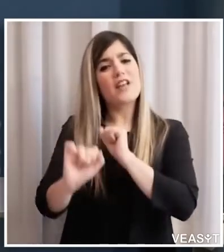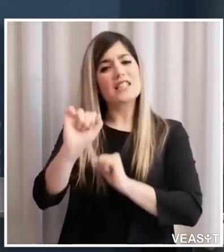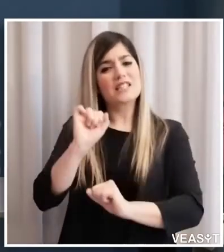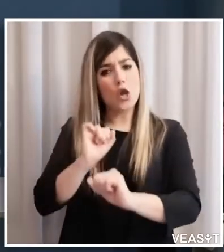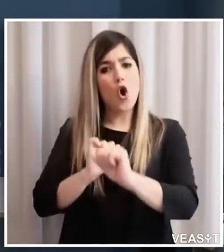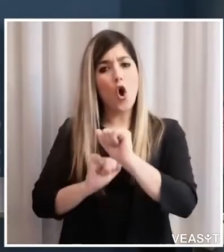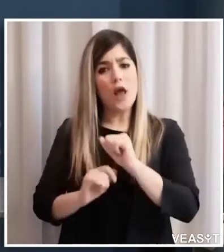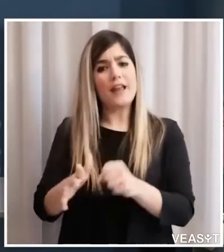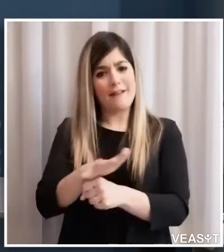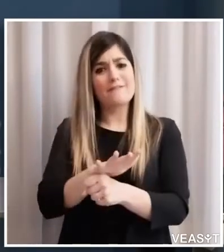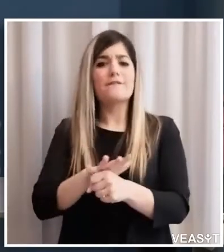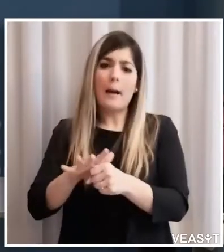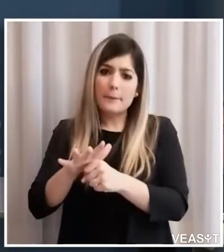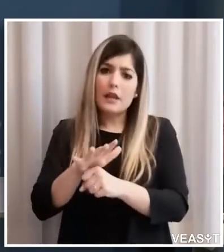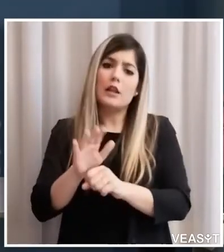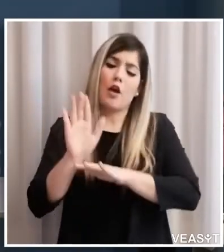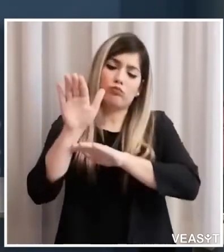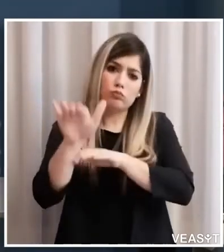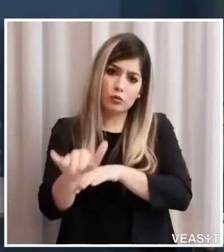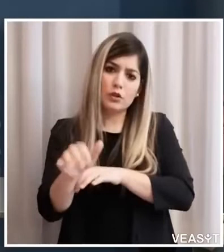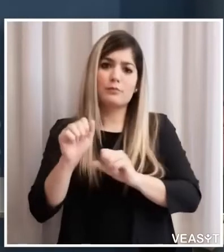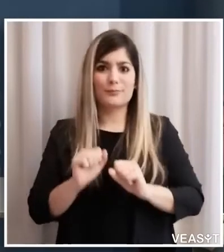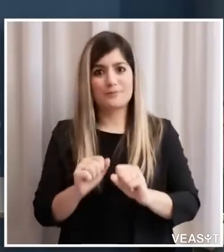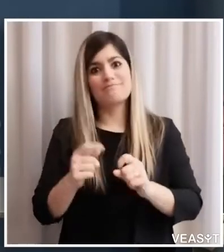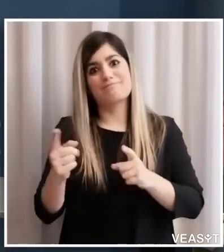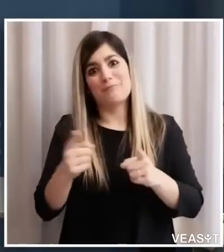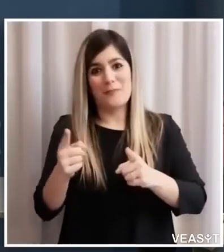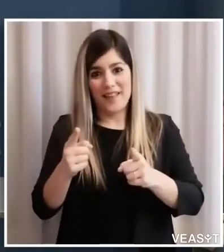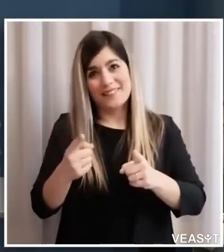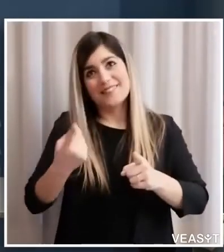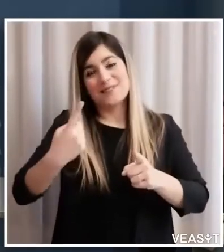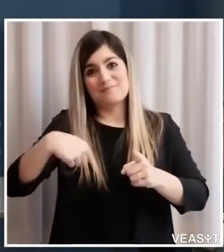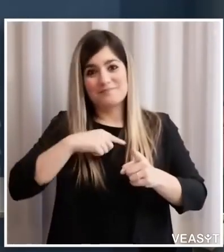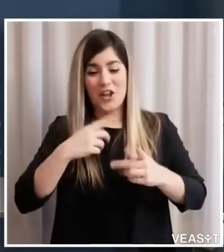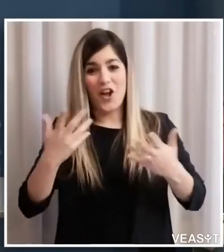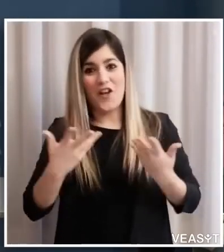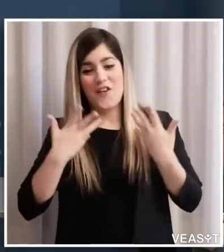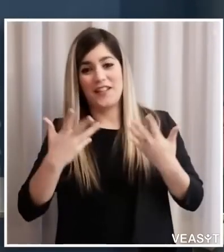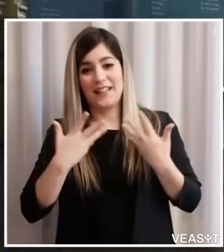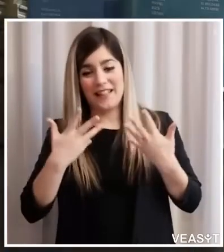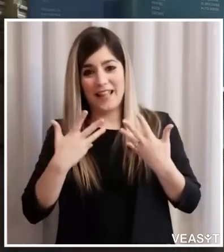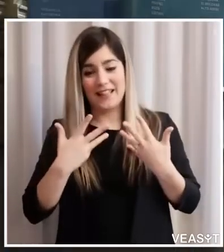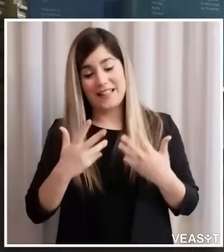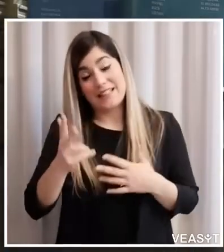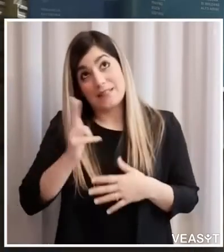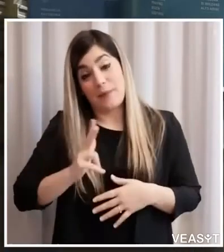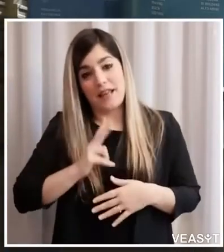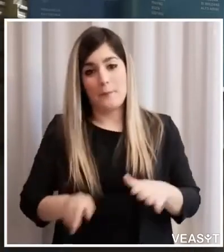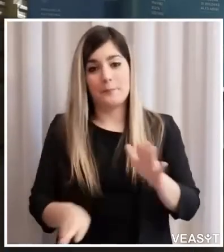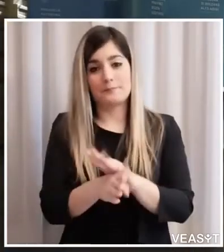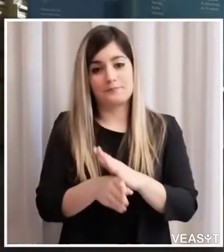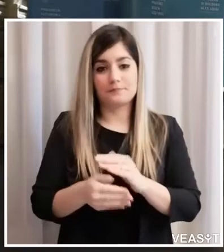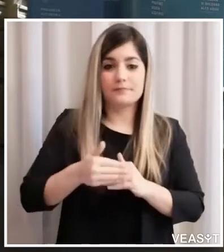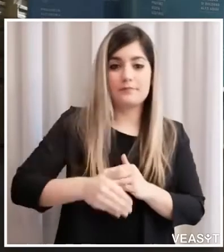fase che ci siamo tutti contenti che possa ripartire dopo il 3 maggio questo è un po' tutto da parte